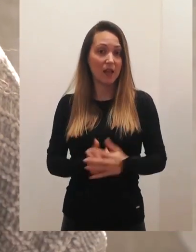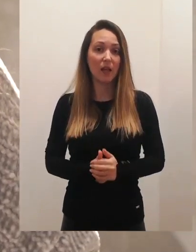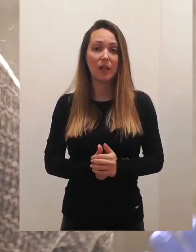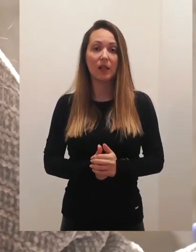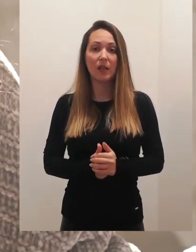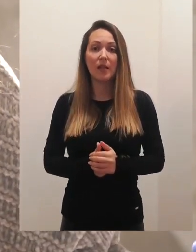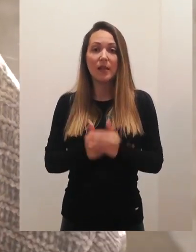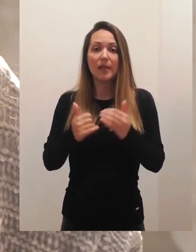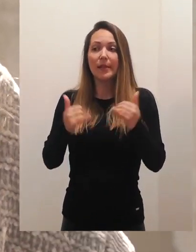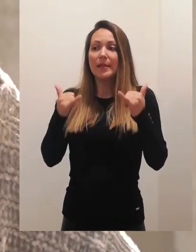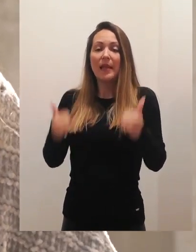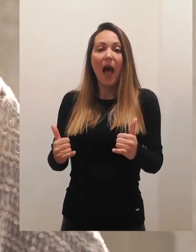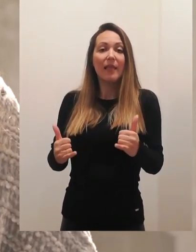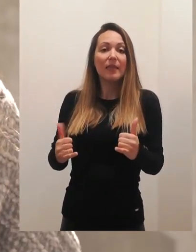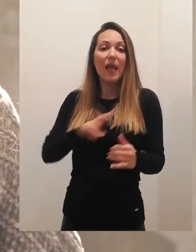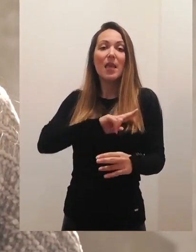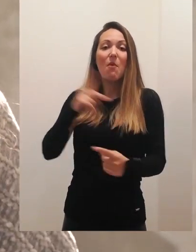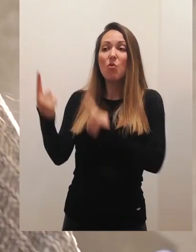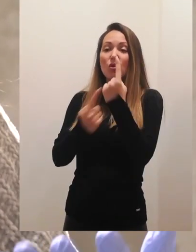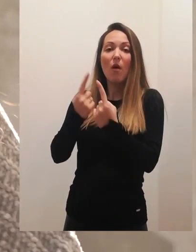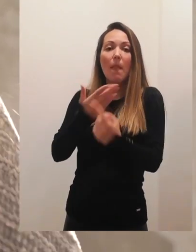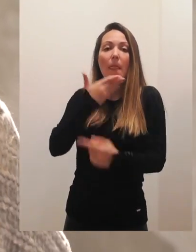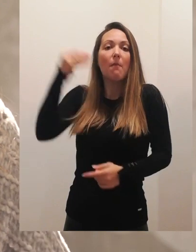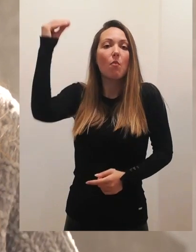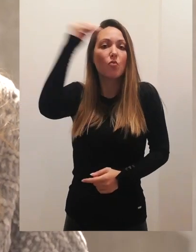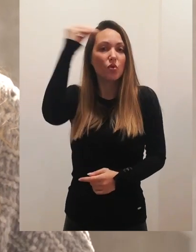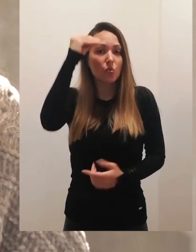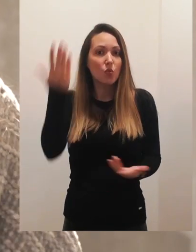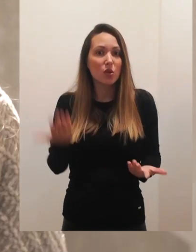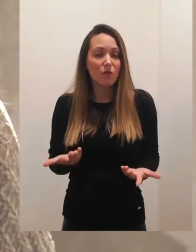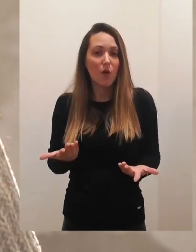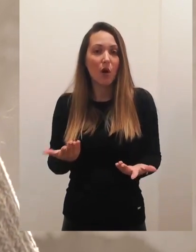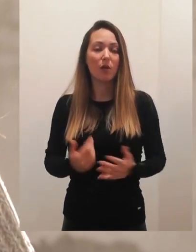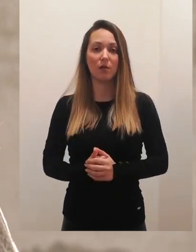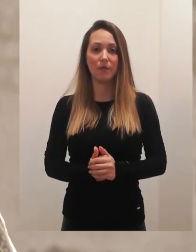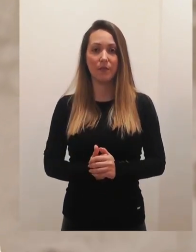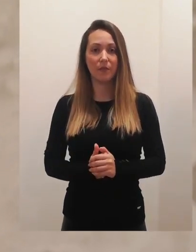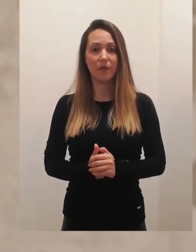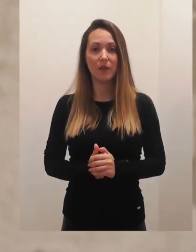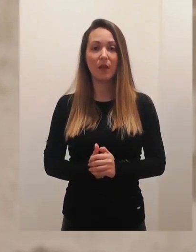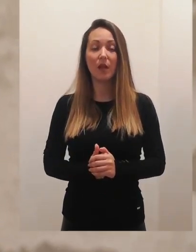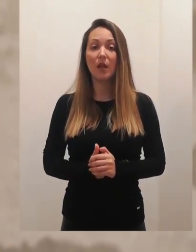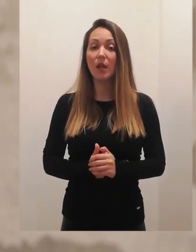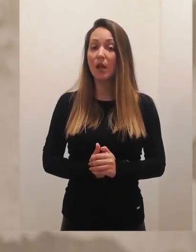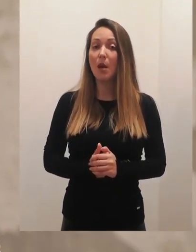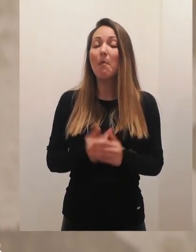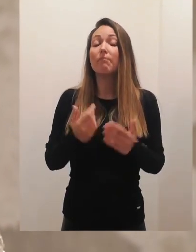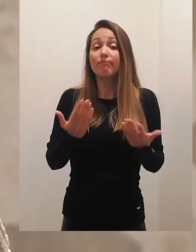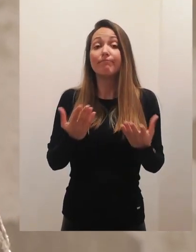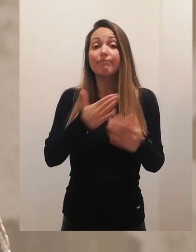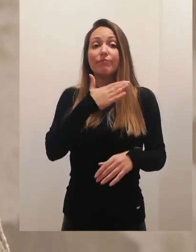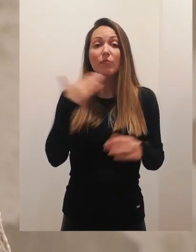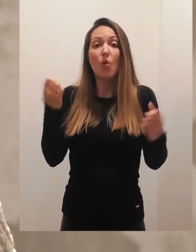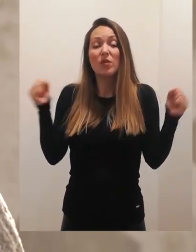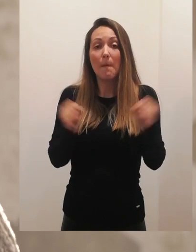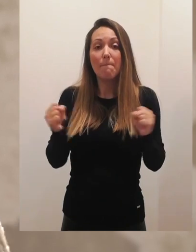Zatim, mi se suočavamo sa stvarima za koje nemamo iskustva. Ono što sam rekla, to je prva stvar. A ovo i druge stvar, velo često se